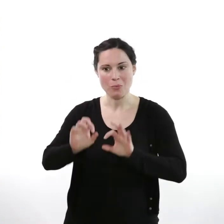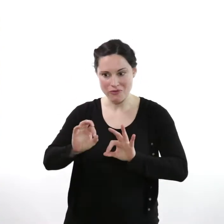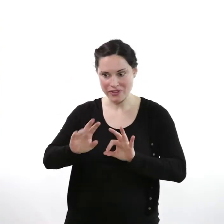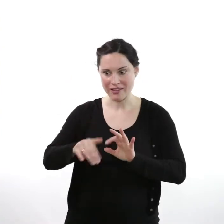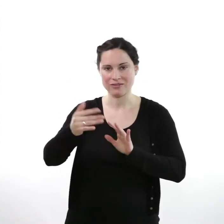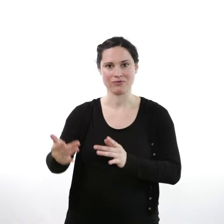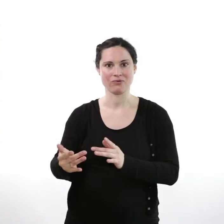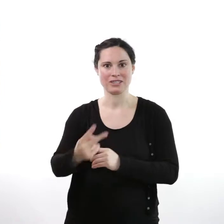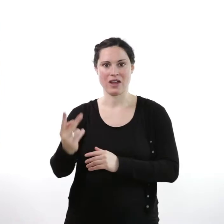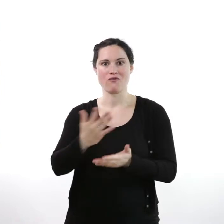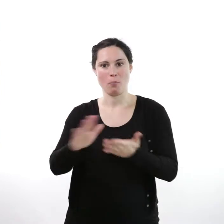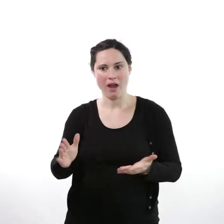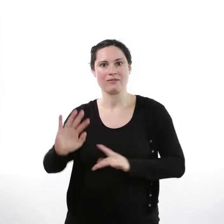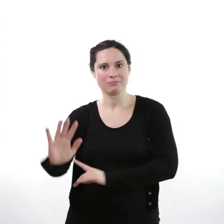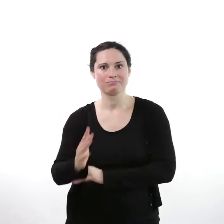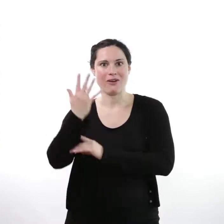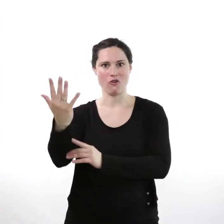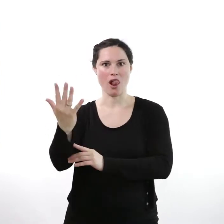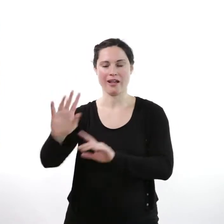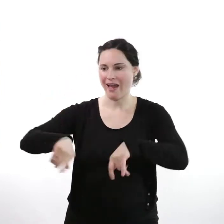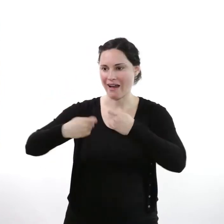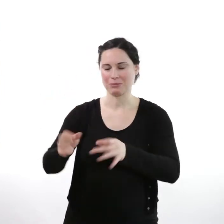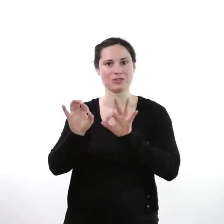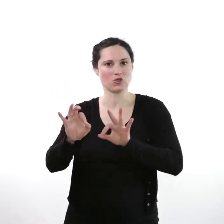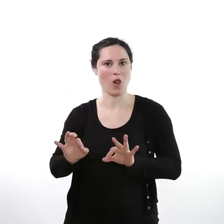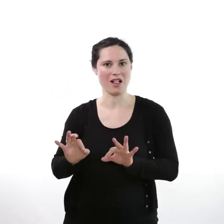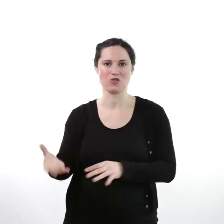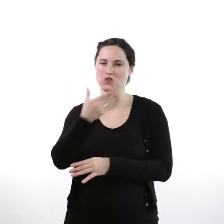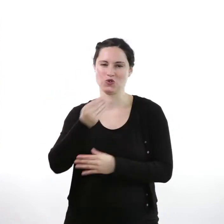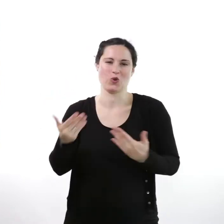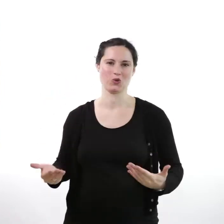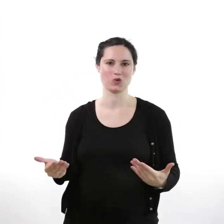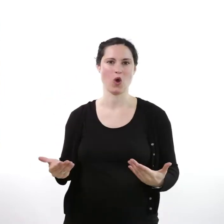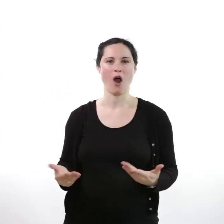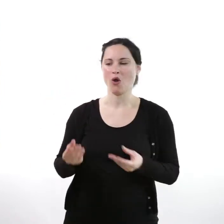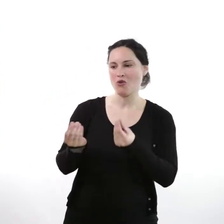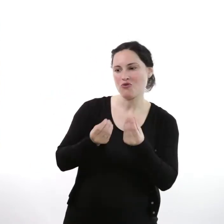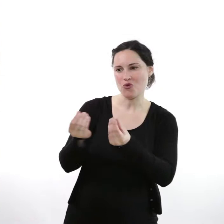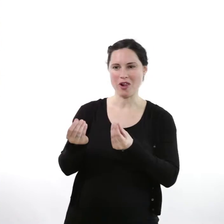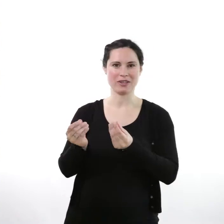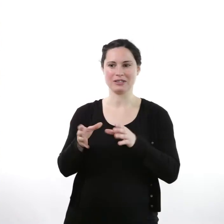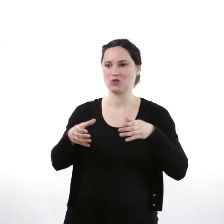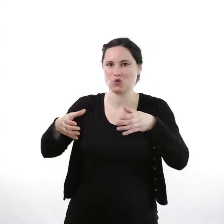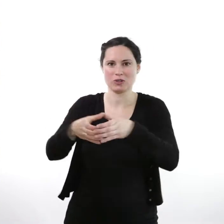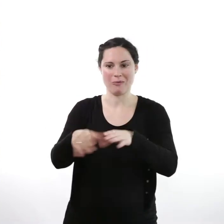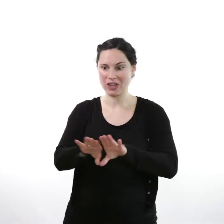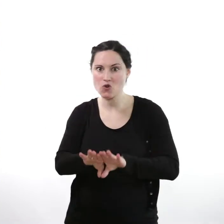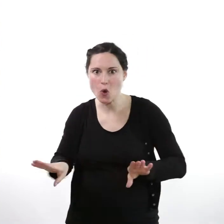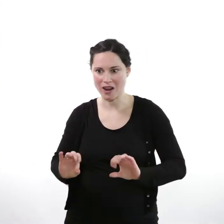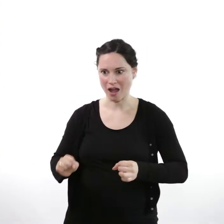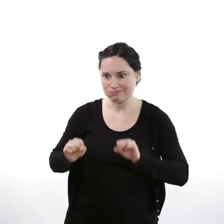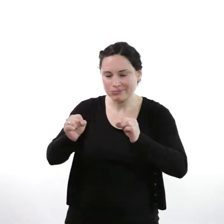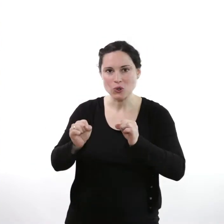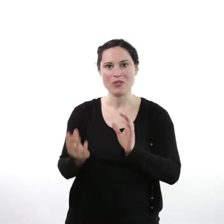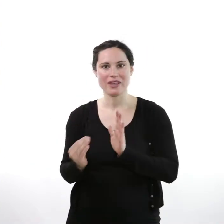zwei Jahre geforscht. Wenn man dann nach den zwei Jahren wirklich die Dorbeeren ernten kann, dann ist das schon ganz schön viel wert. Man stellt auch so fest, dass man